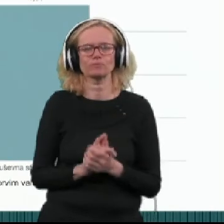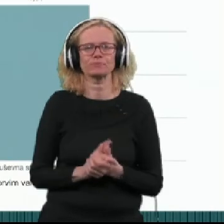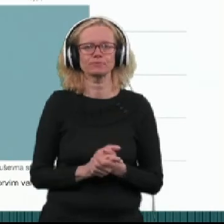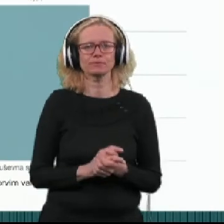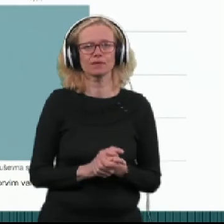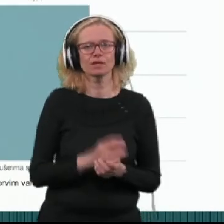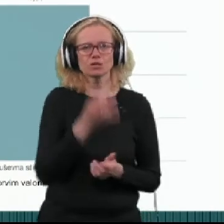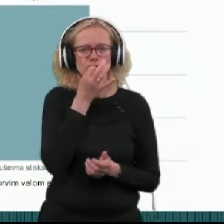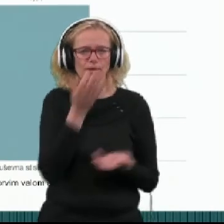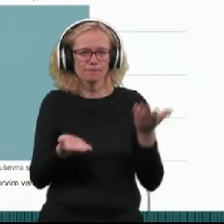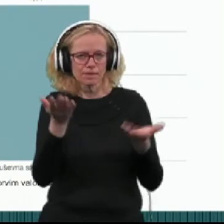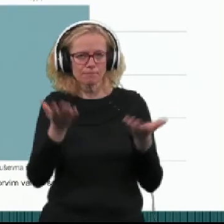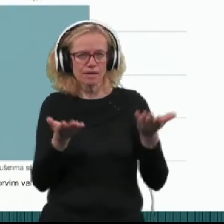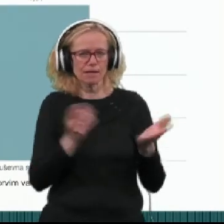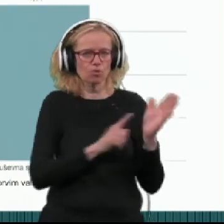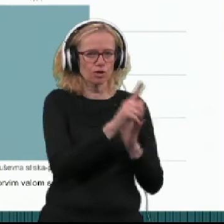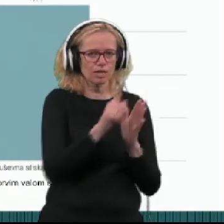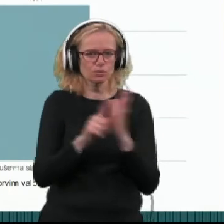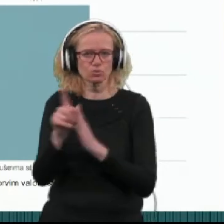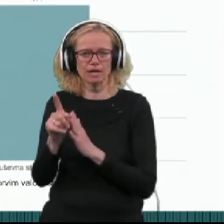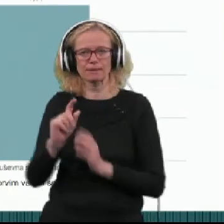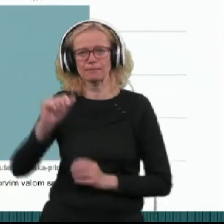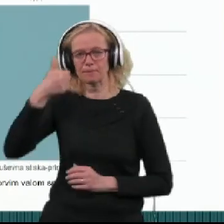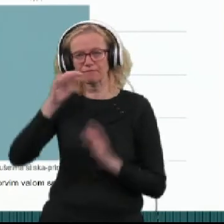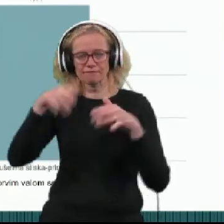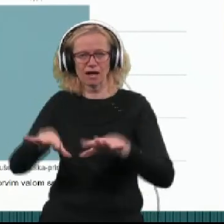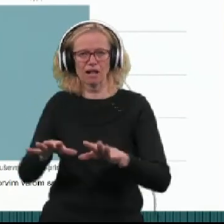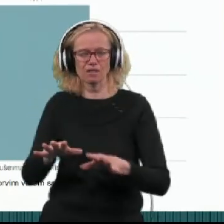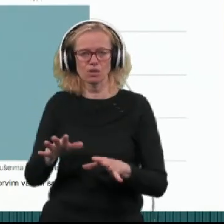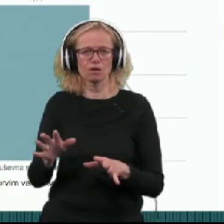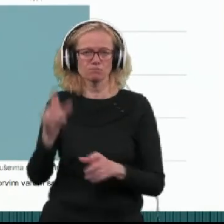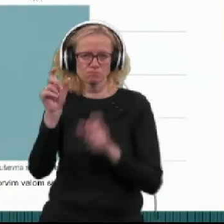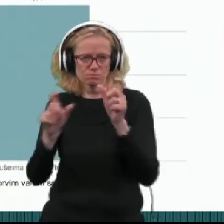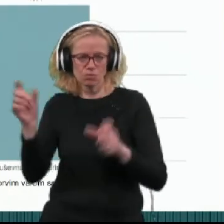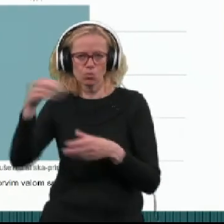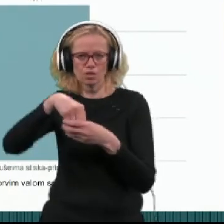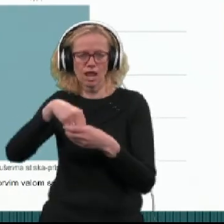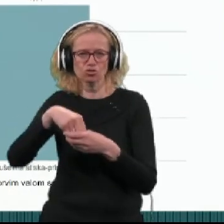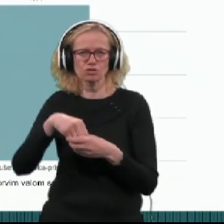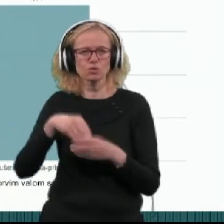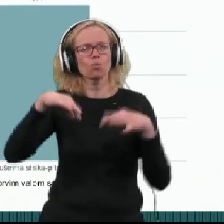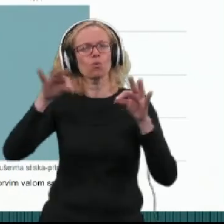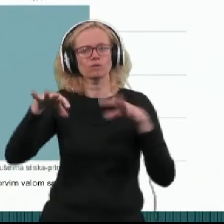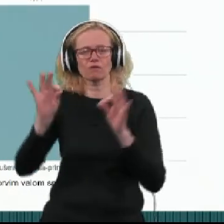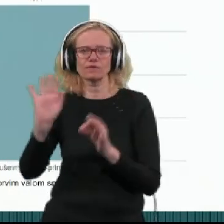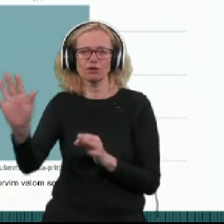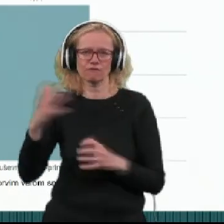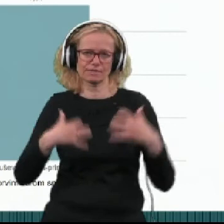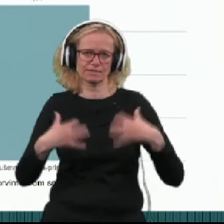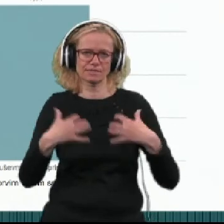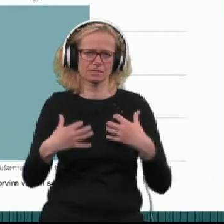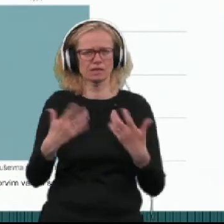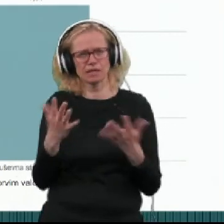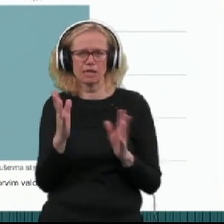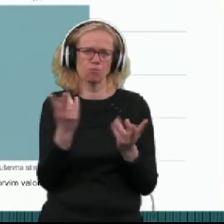Če primerjamo rezultate z prvim valom, naši udeleženci ugotavljajo, da je njihova stiska nekje